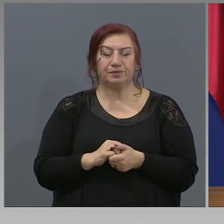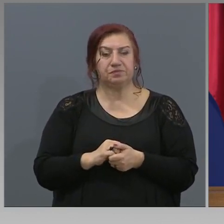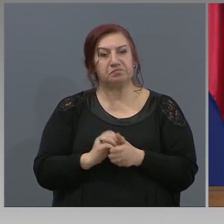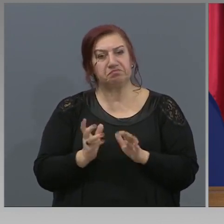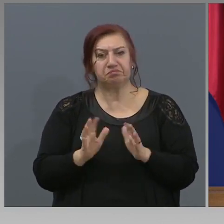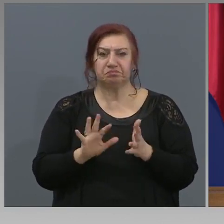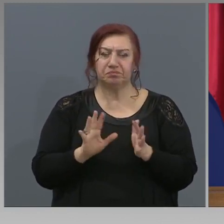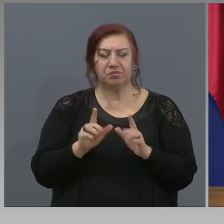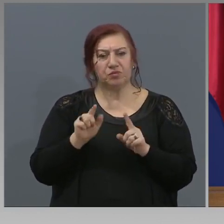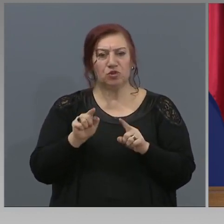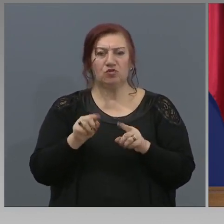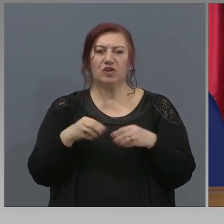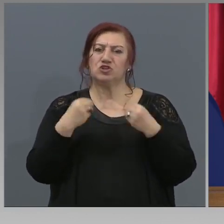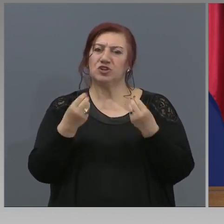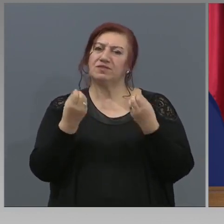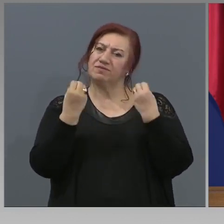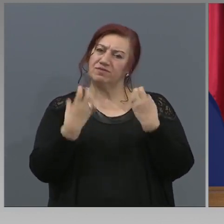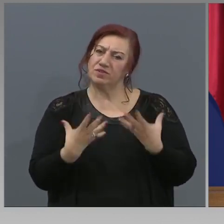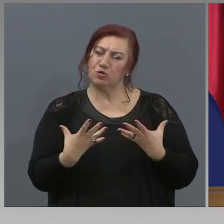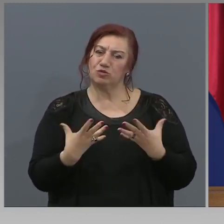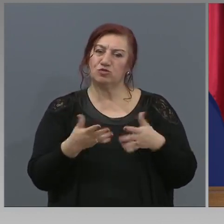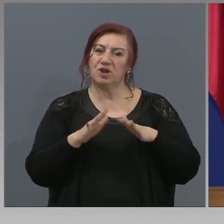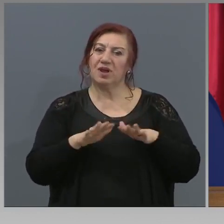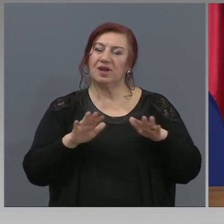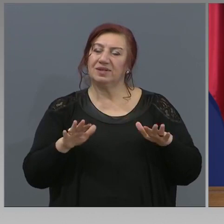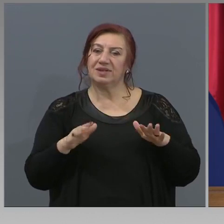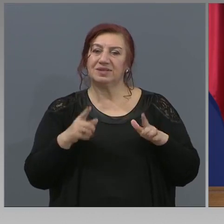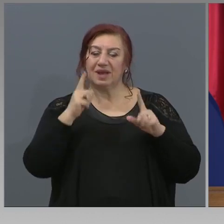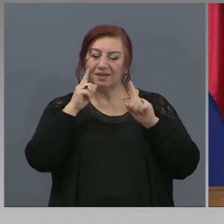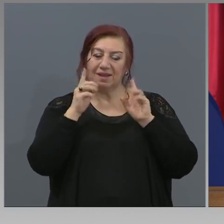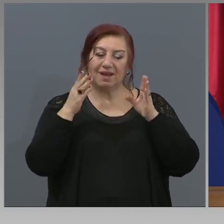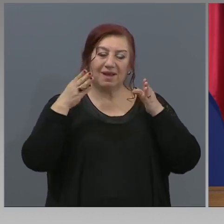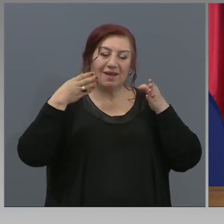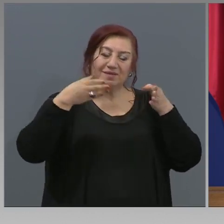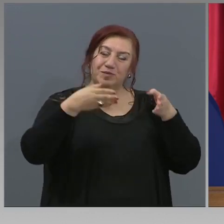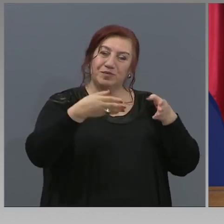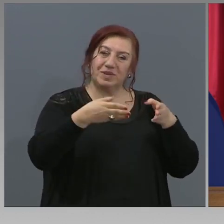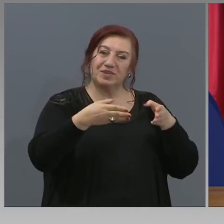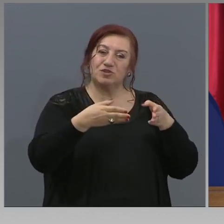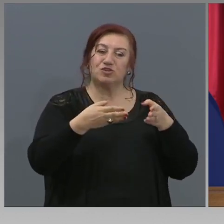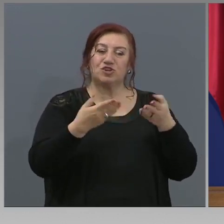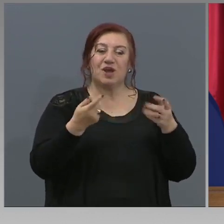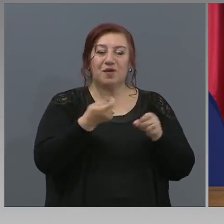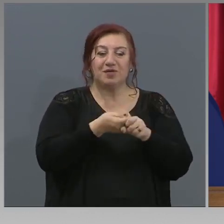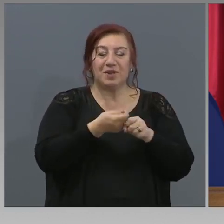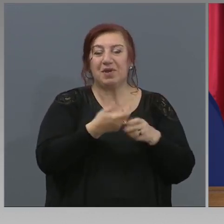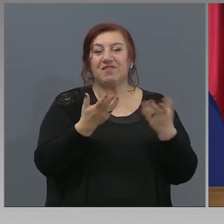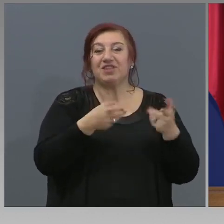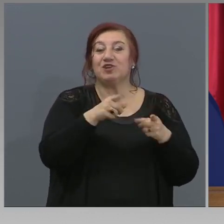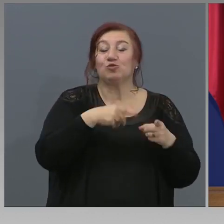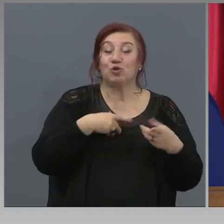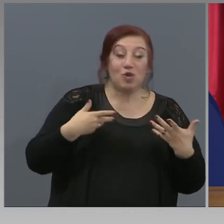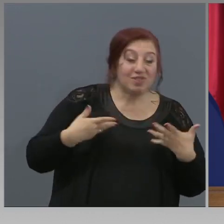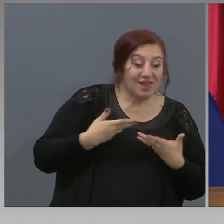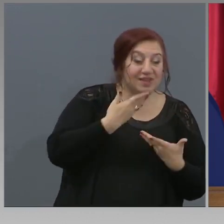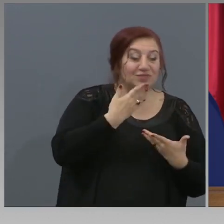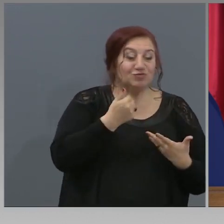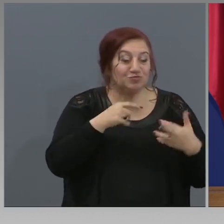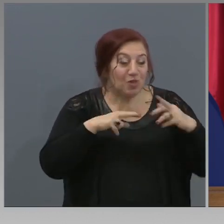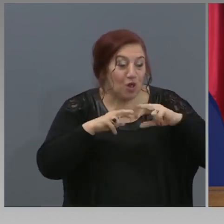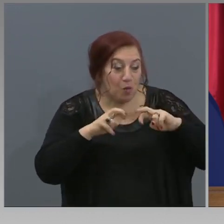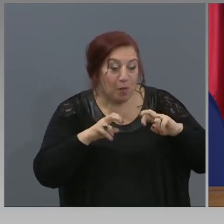което ще даде възможност и децата се насочат по-голяма степен към неща, които са им още по-интересни, въпреки,